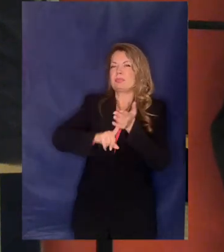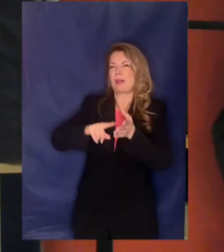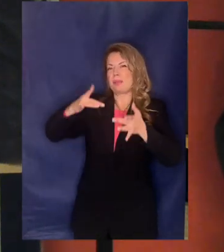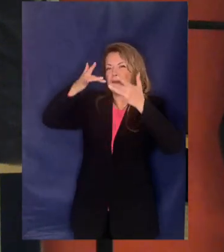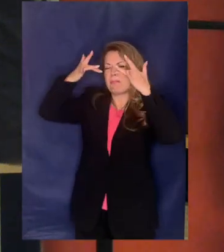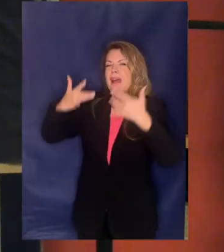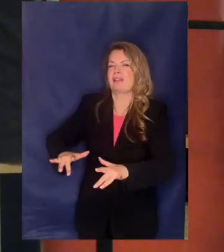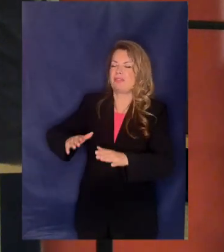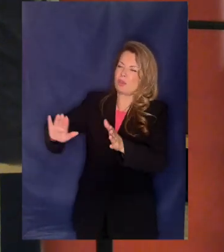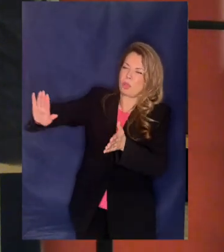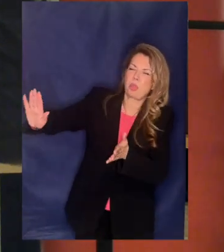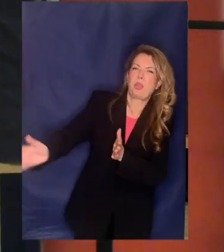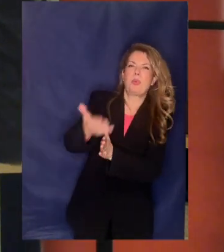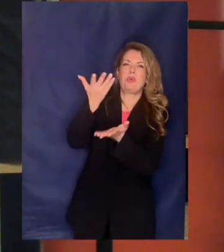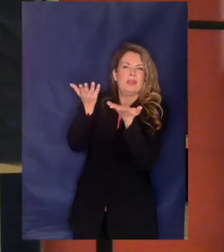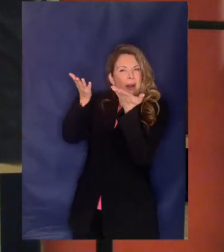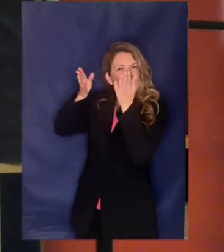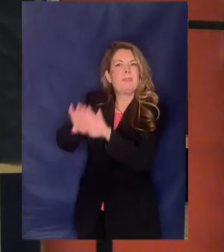σωστά